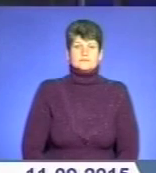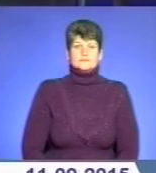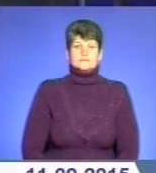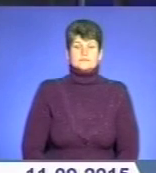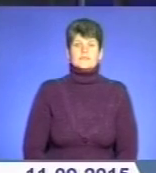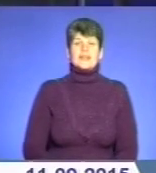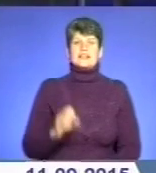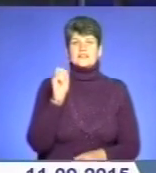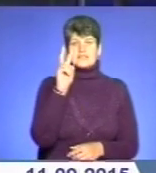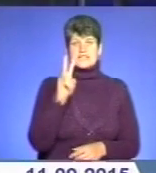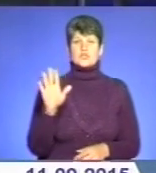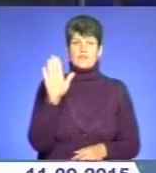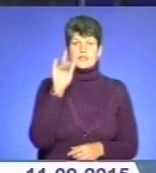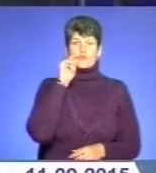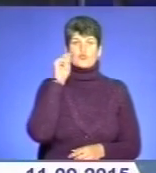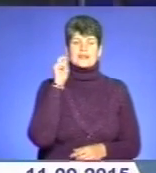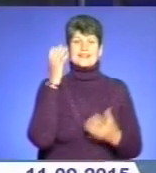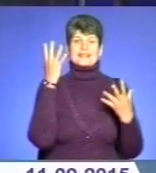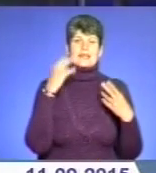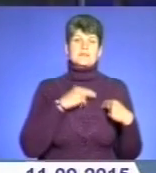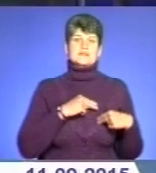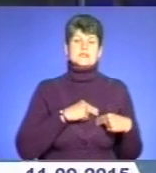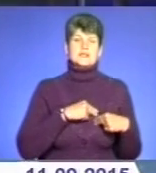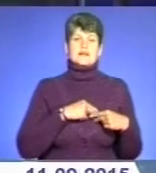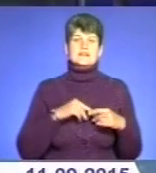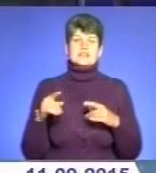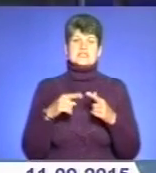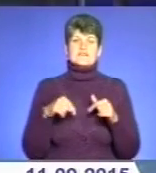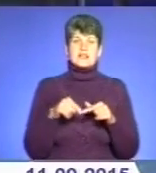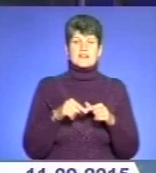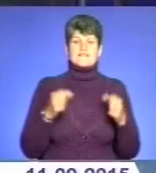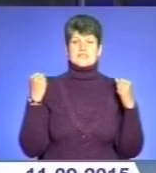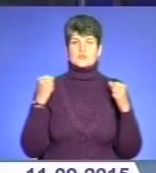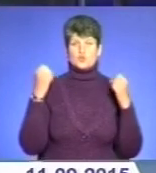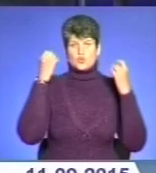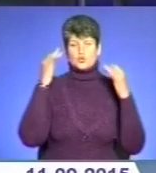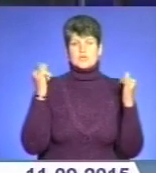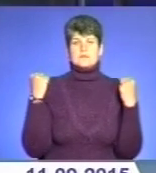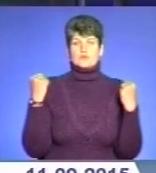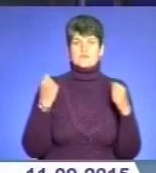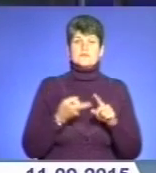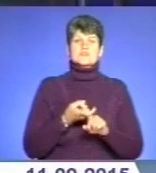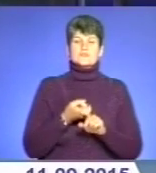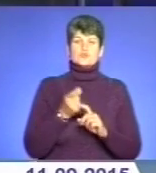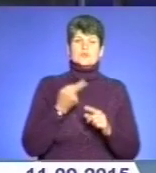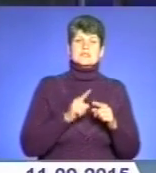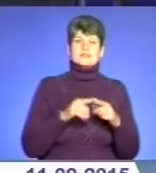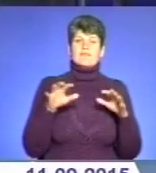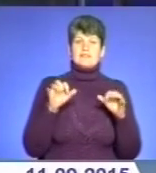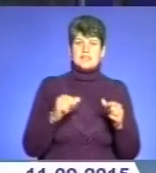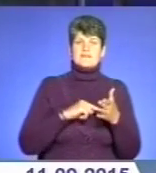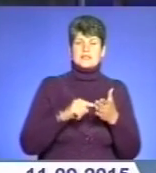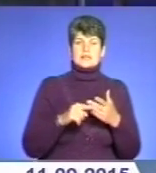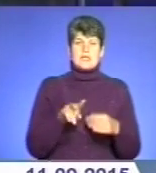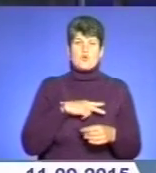12 вересня в Україні – День працівника сфери фізичної культури та спорту. З цієї нагоди сьогодні влада області відзначила нагородами